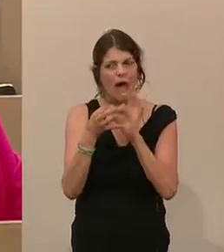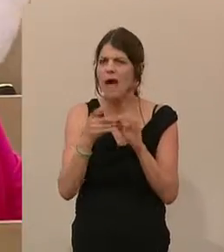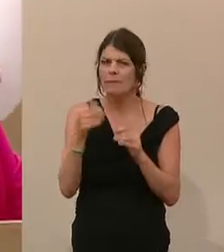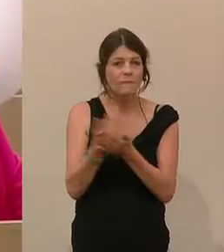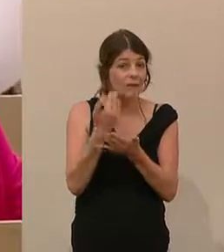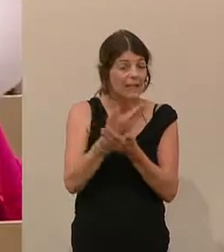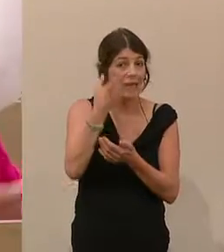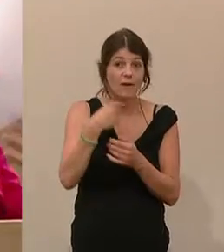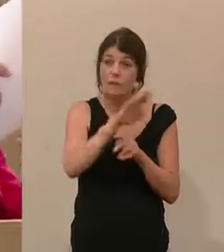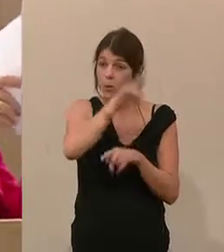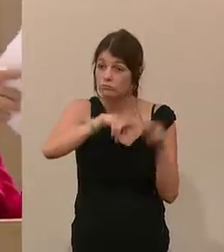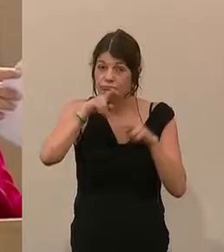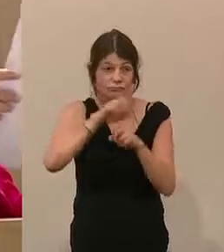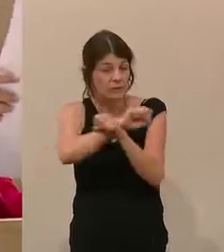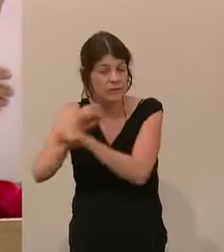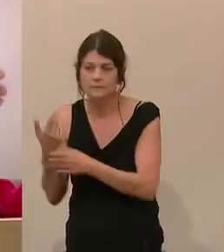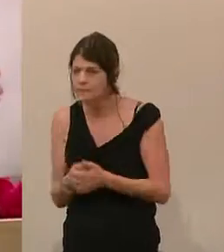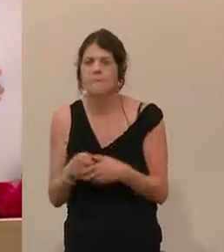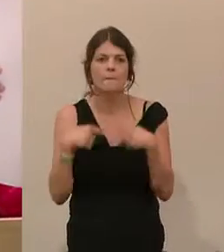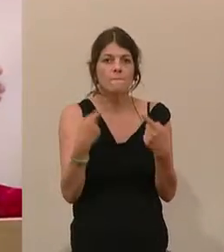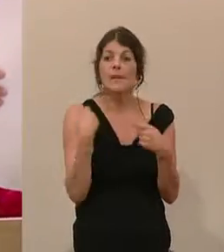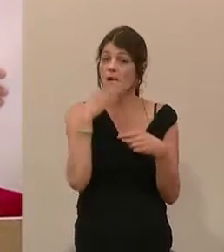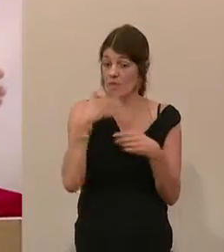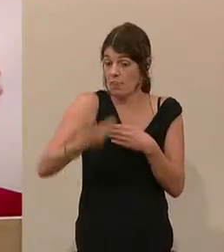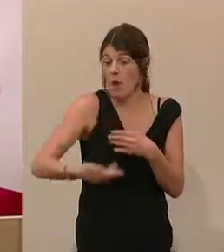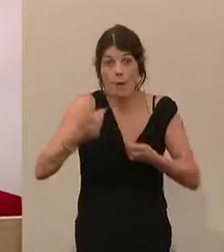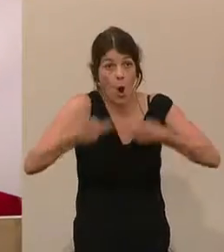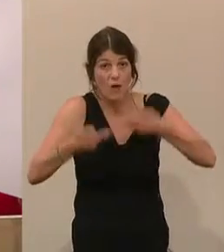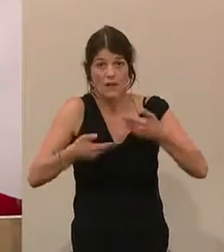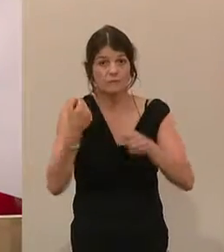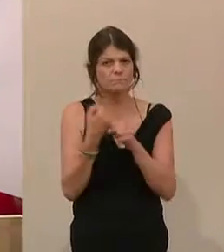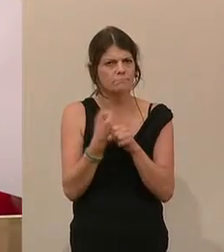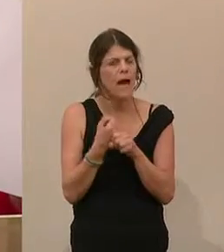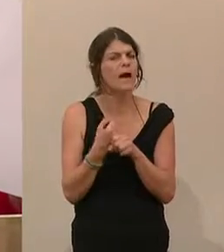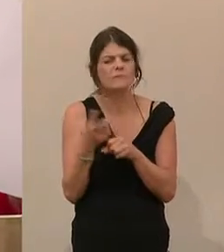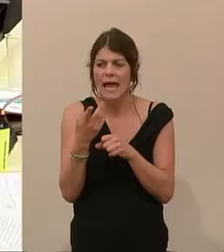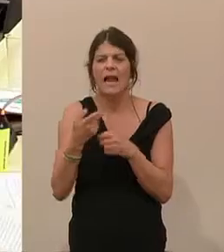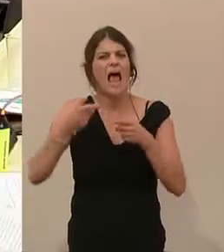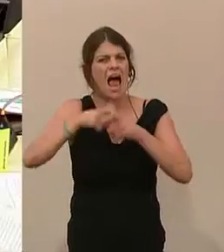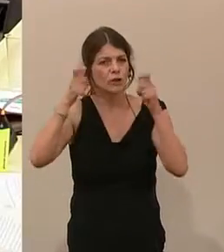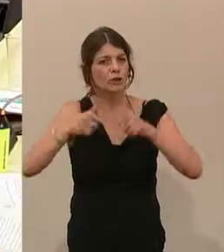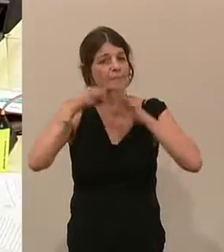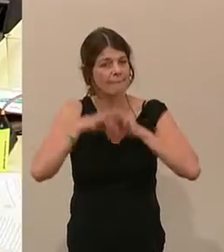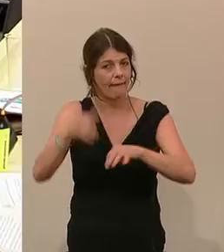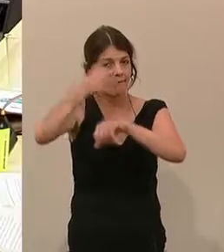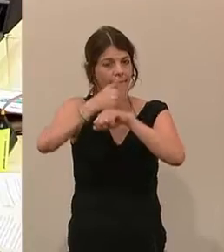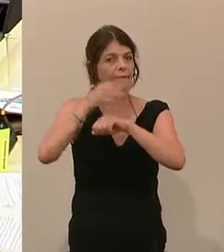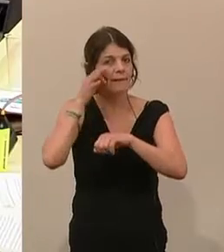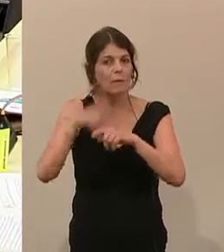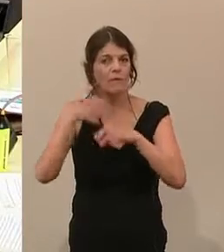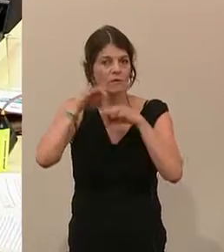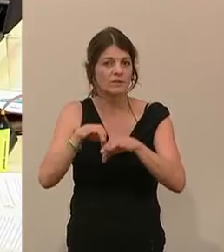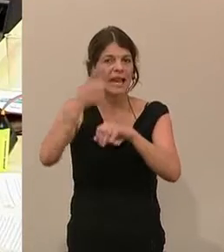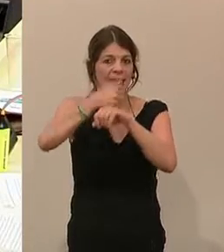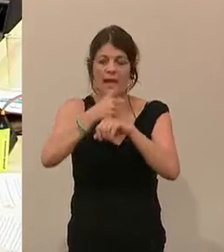Repräsentanten der Häuser. Wir werden demnächst wieder eine Konferenz der Anstaltsleiterinnen und Anstaltsleiter haben. Und wir sind auch offen,